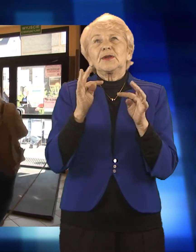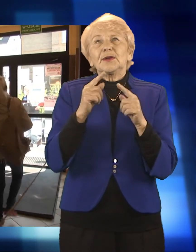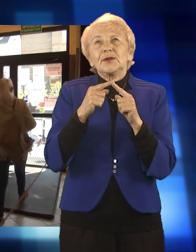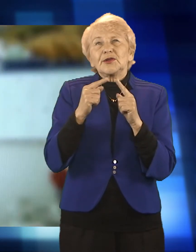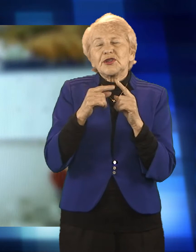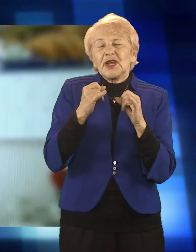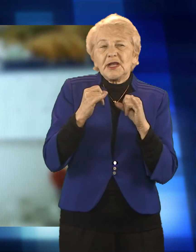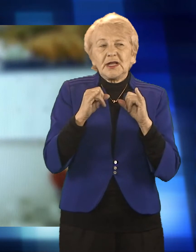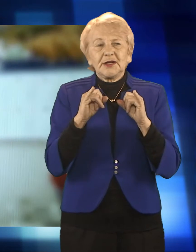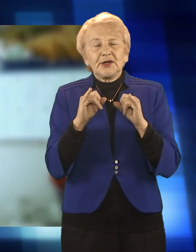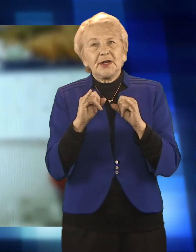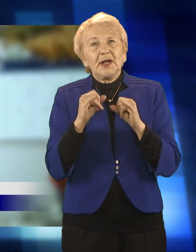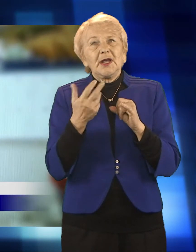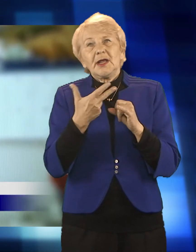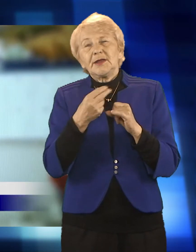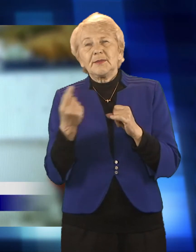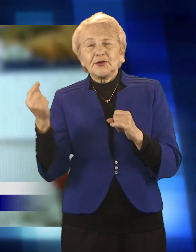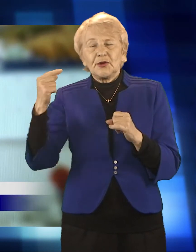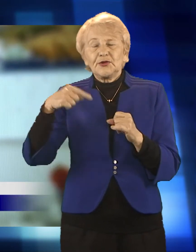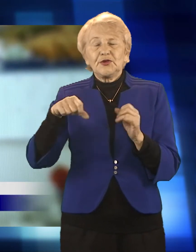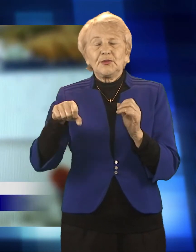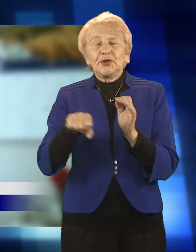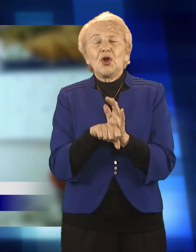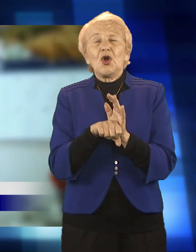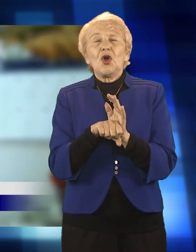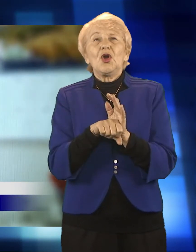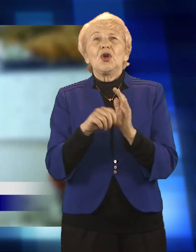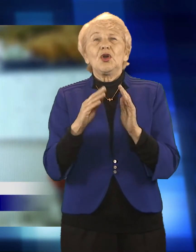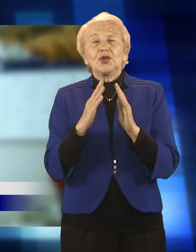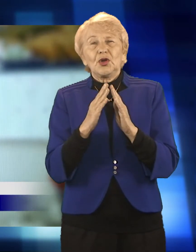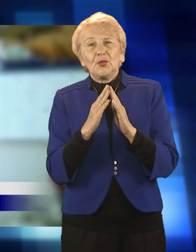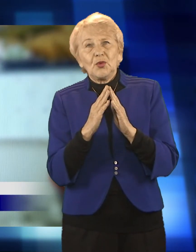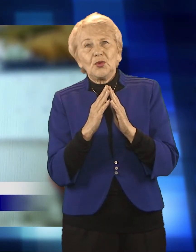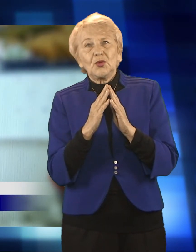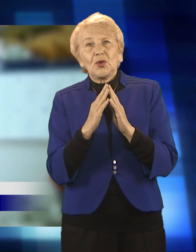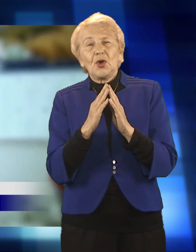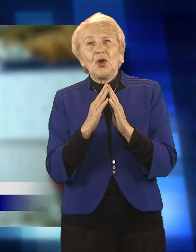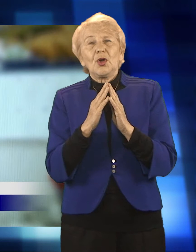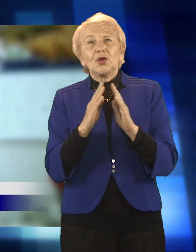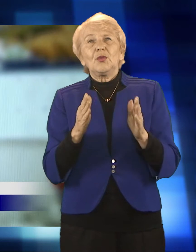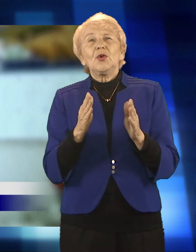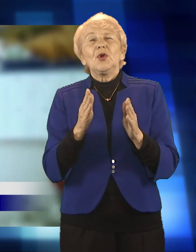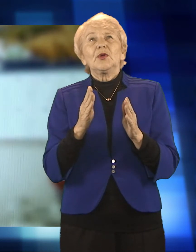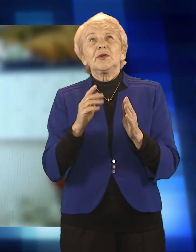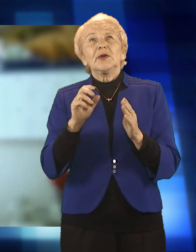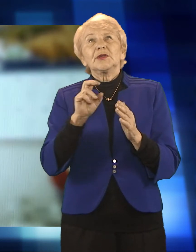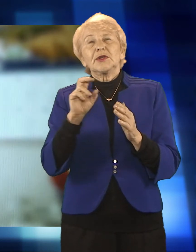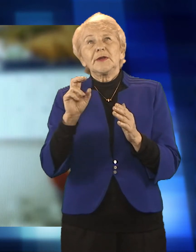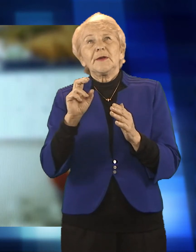klientami. Głównym naszym narzędziem pracy na dzień dzisiejszy stał się telefon, stał się również internet.